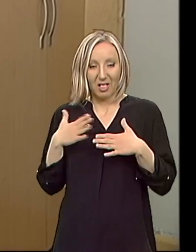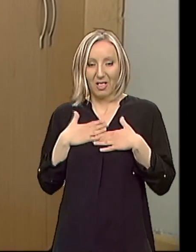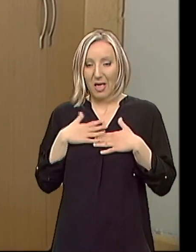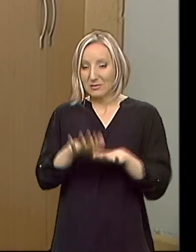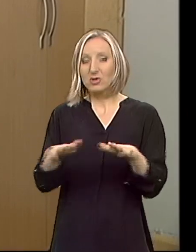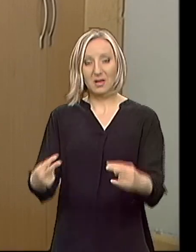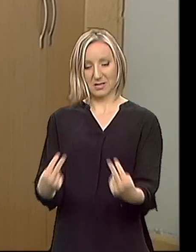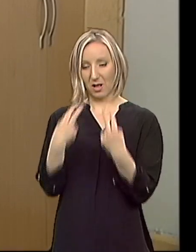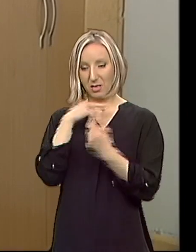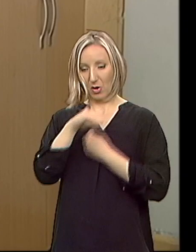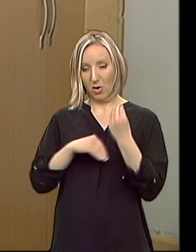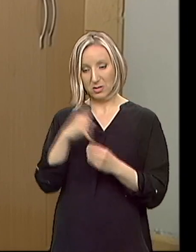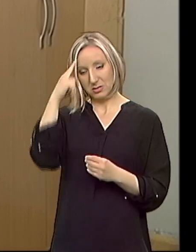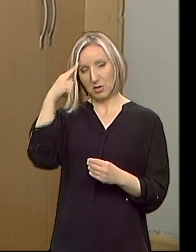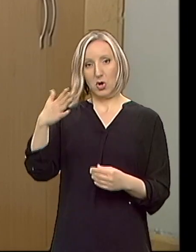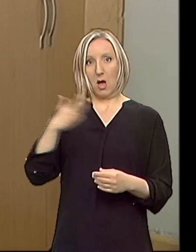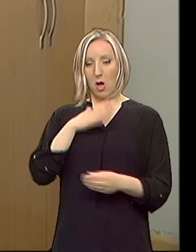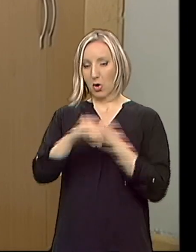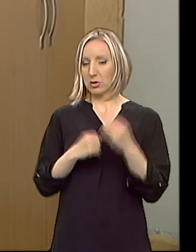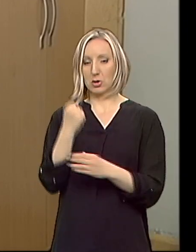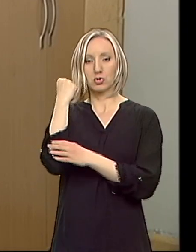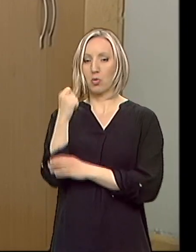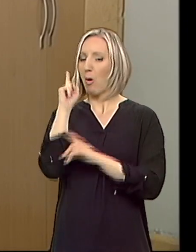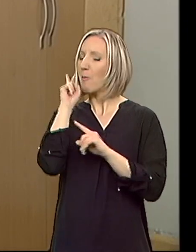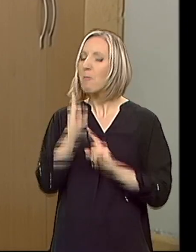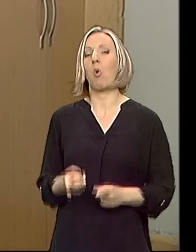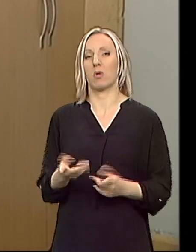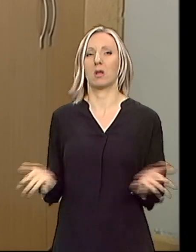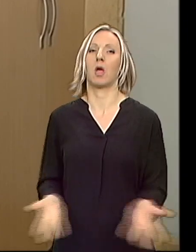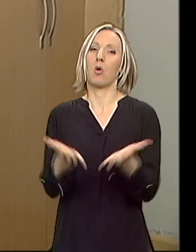roditelji. Znači roditelji su ti koji su stub i koji moraju da mu kod decu dalje.